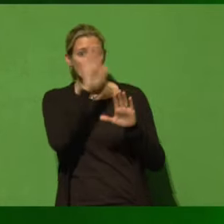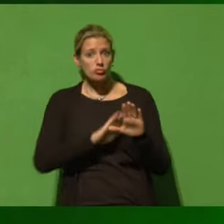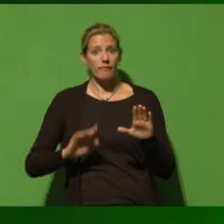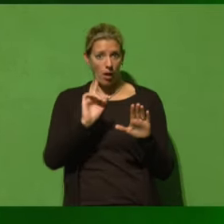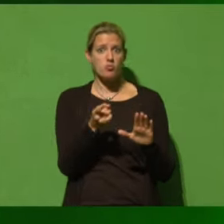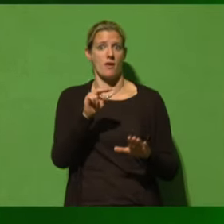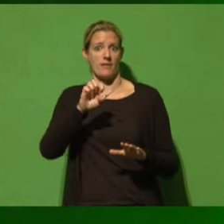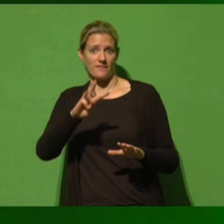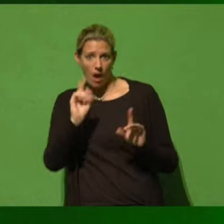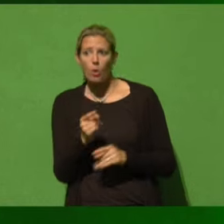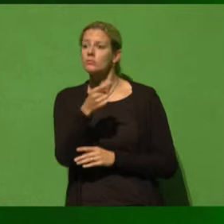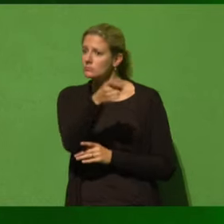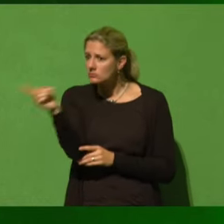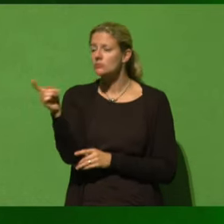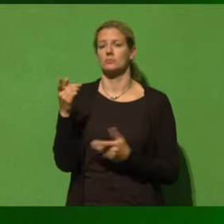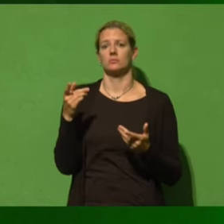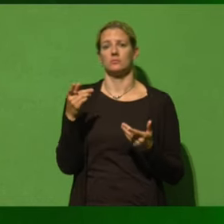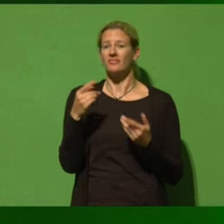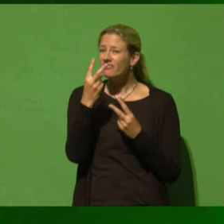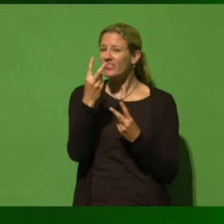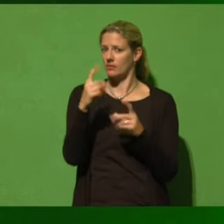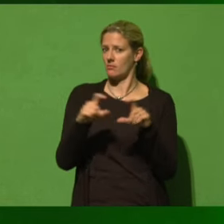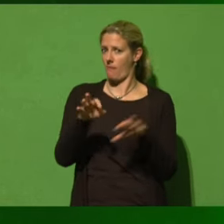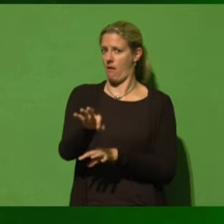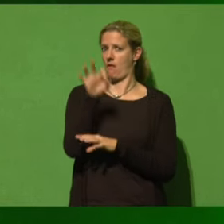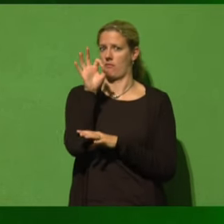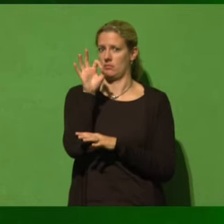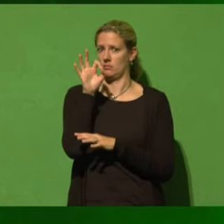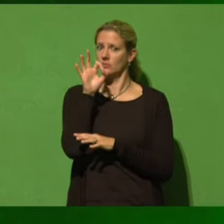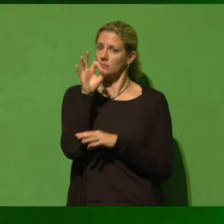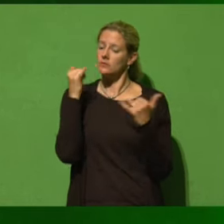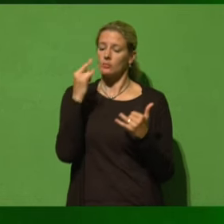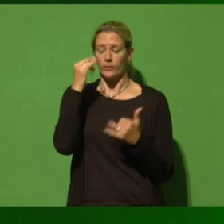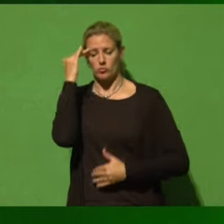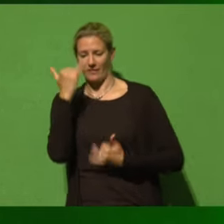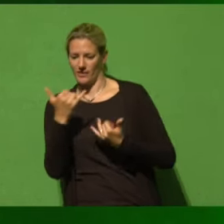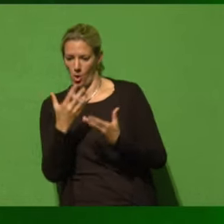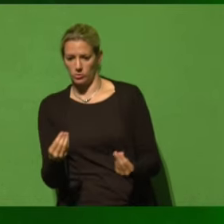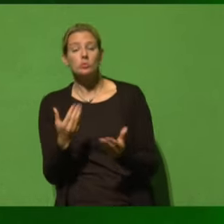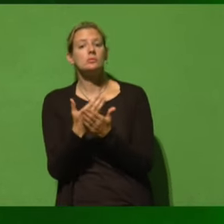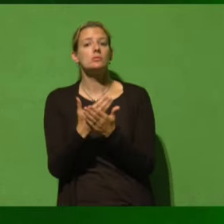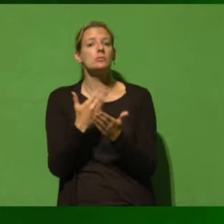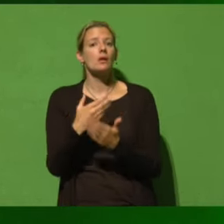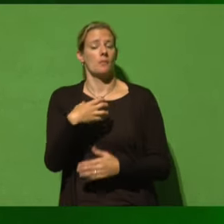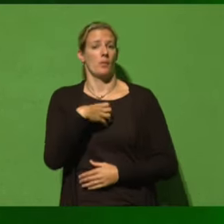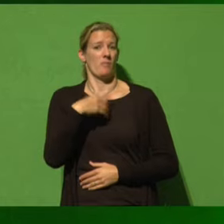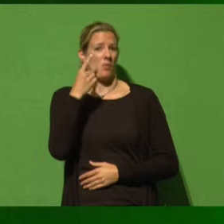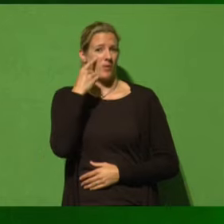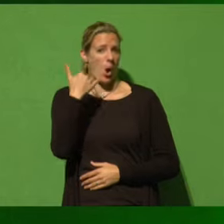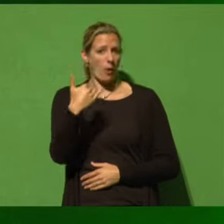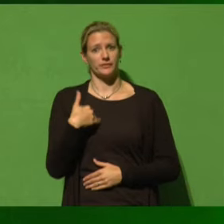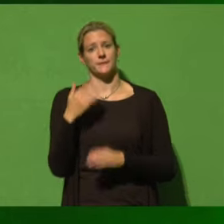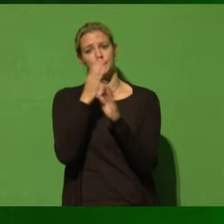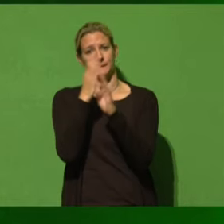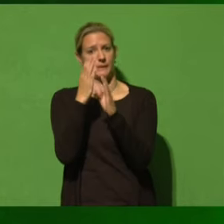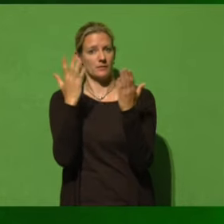adressiert ihr, bearbeitet ihr gerade ein sehr, sehr wichtiges Problem. Ein Problem, das häufig übersehen wird und das ist die Aussterbekatastrophe. Das